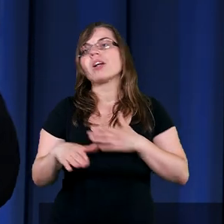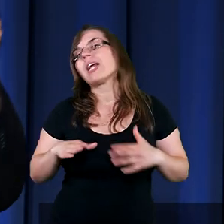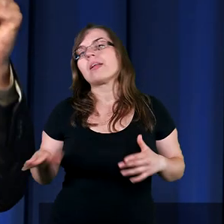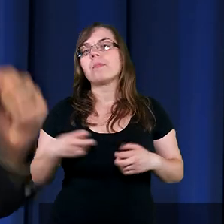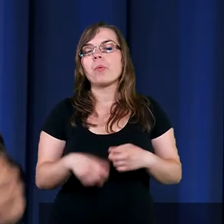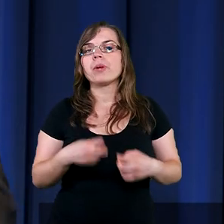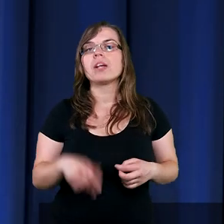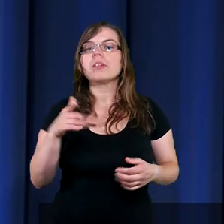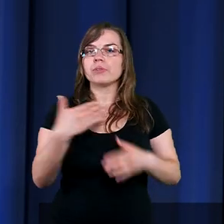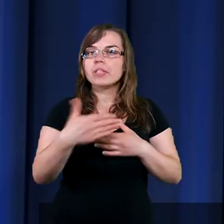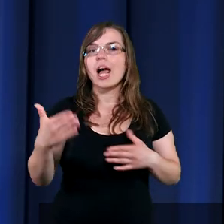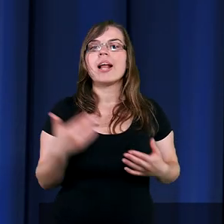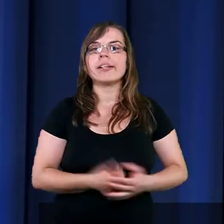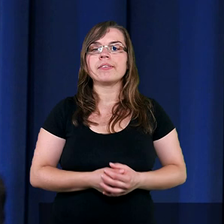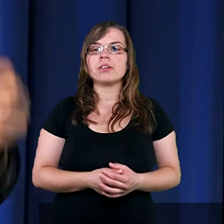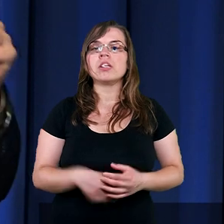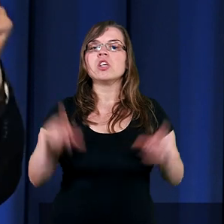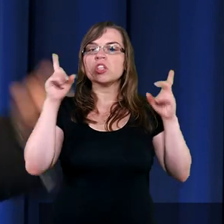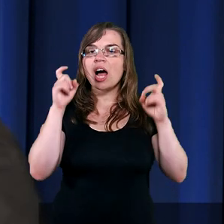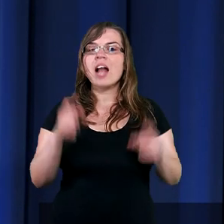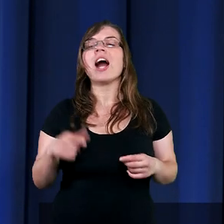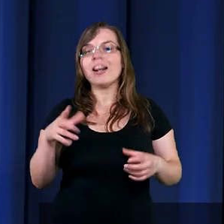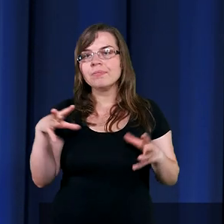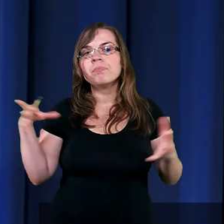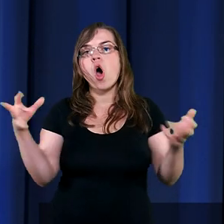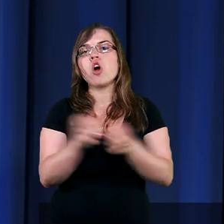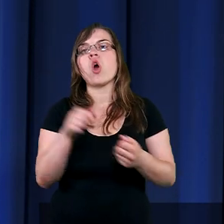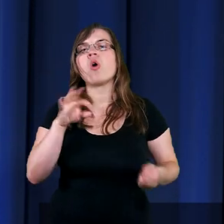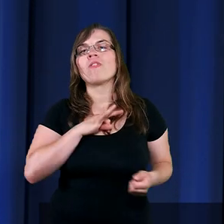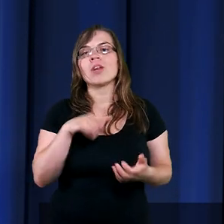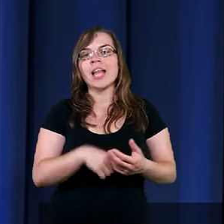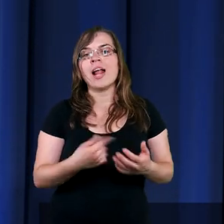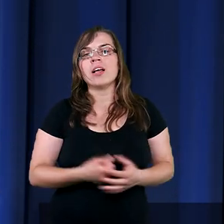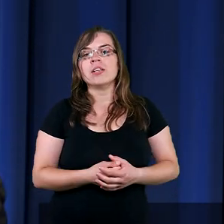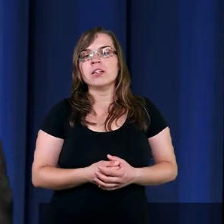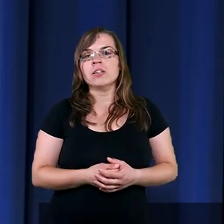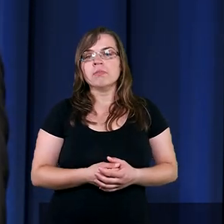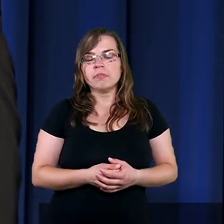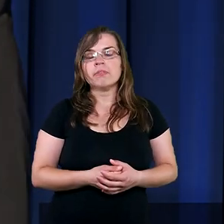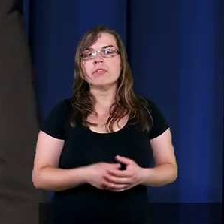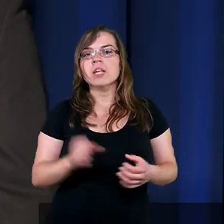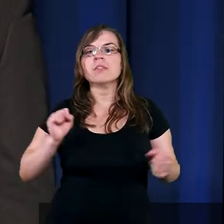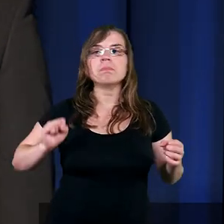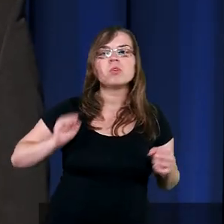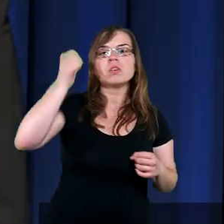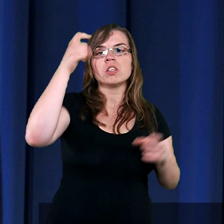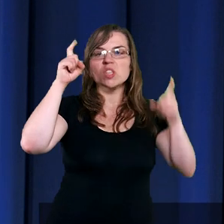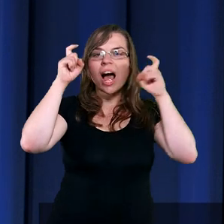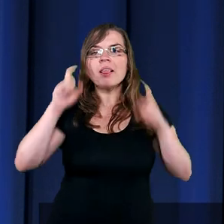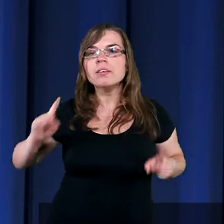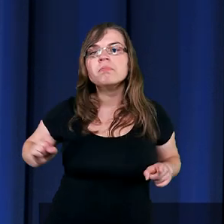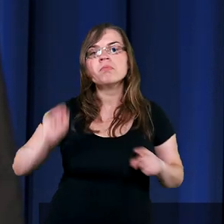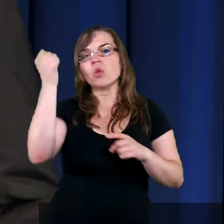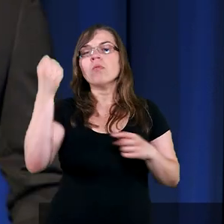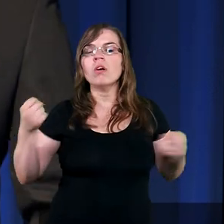Szatan triumfował. Szatan triumfował. Szatan triumfował w tym momencie. Sprawdził